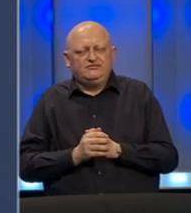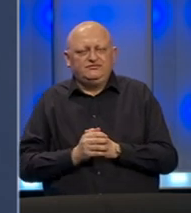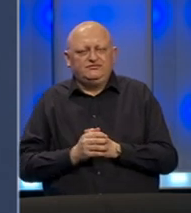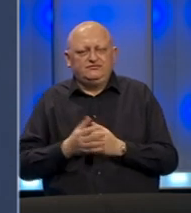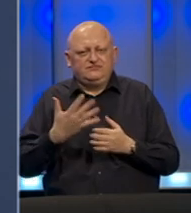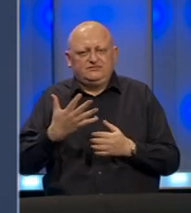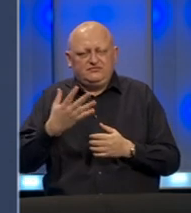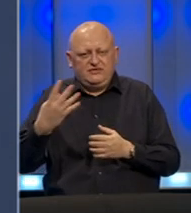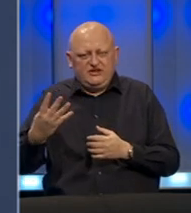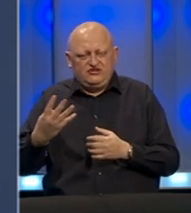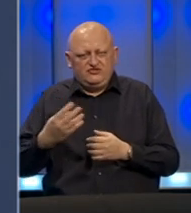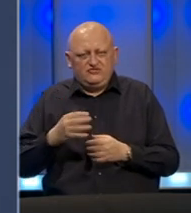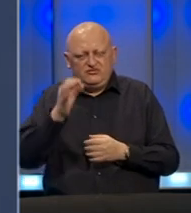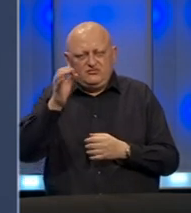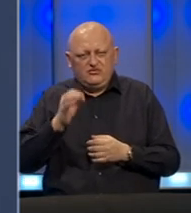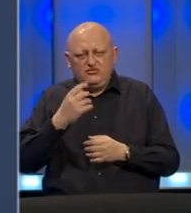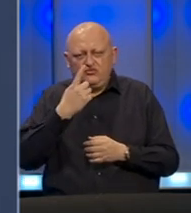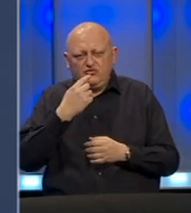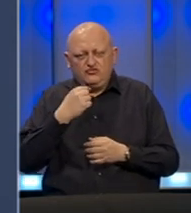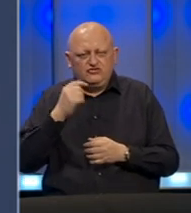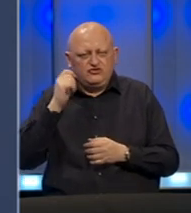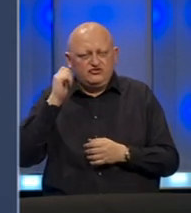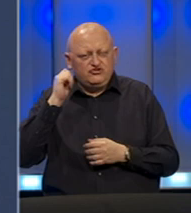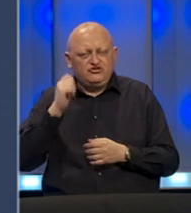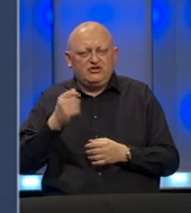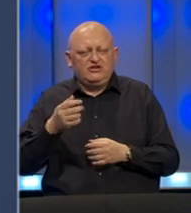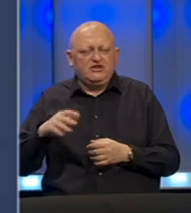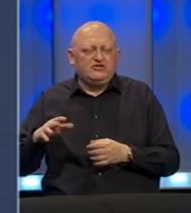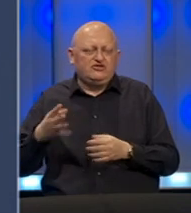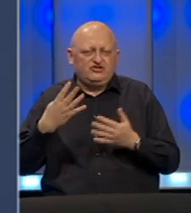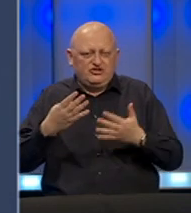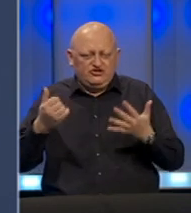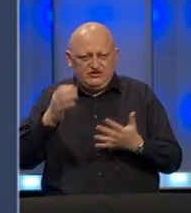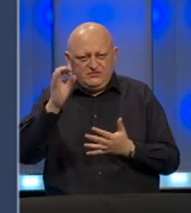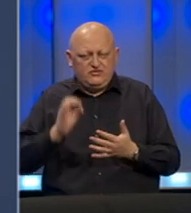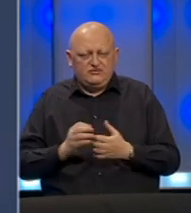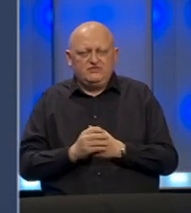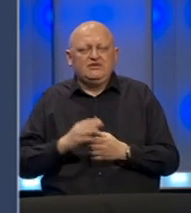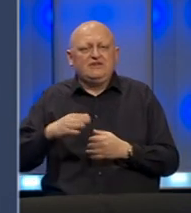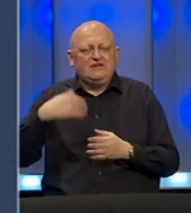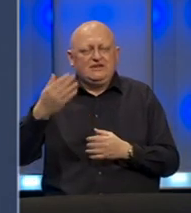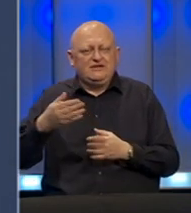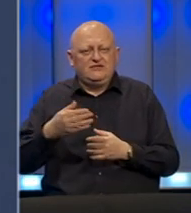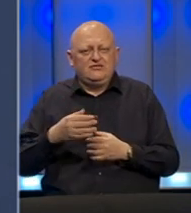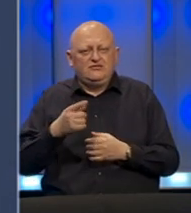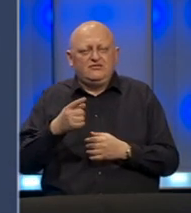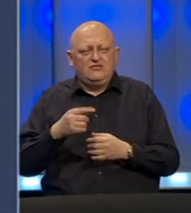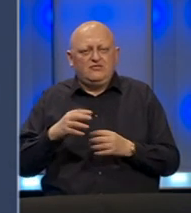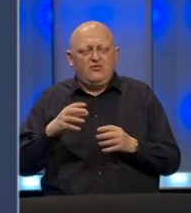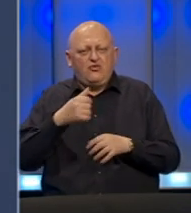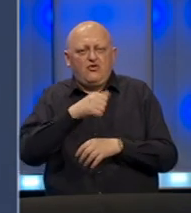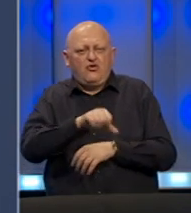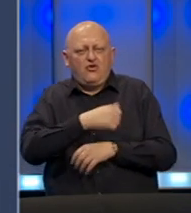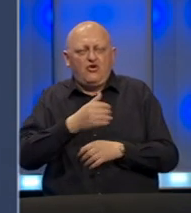54% muškaraca i žena, 46%. I dalje podobnim skupinama